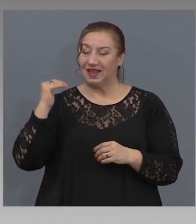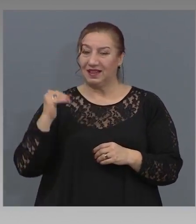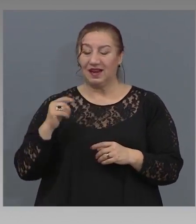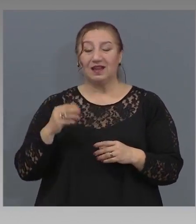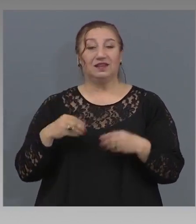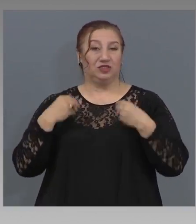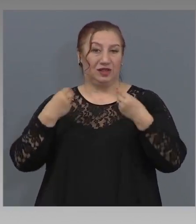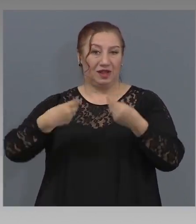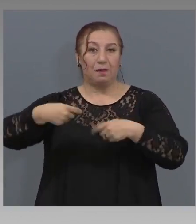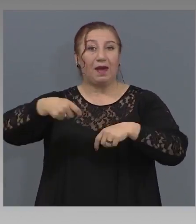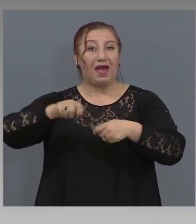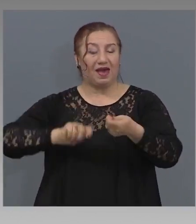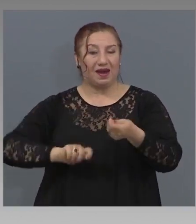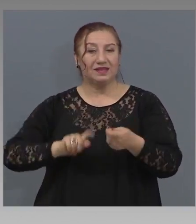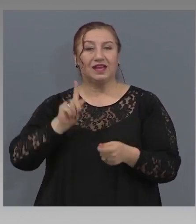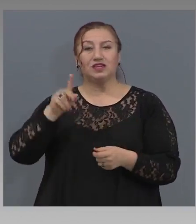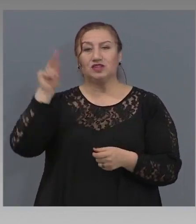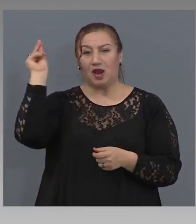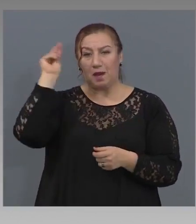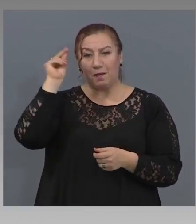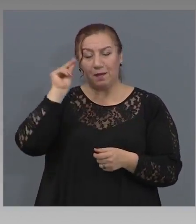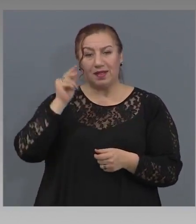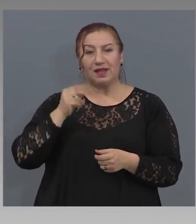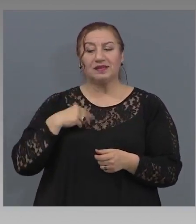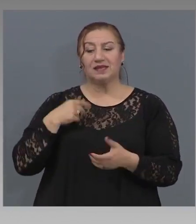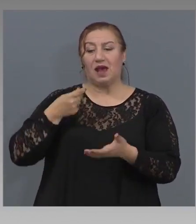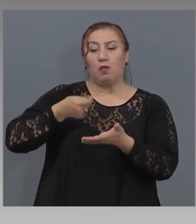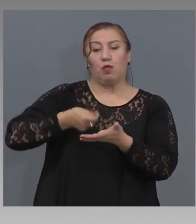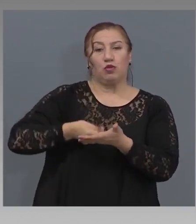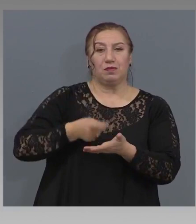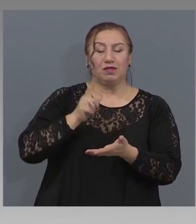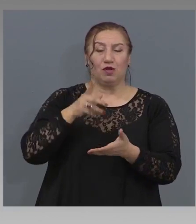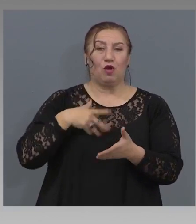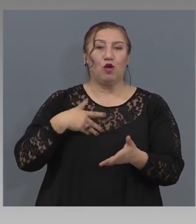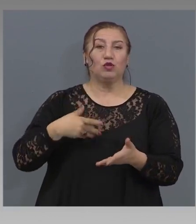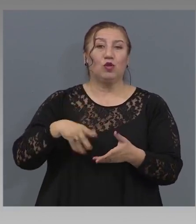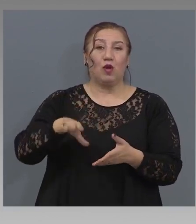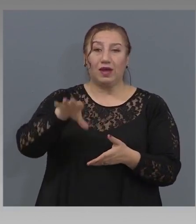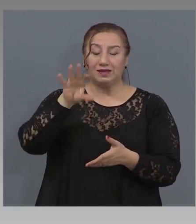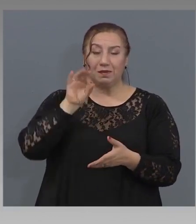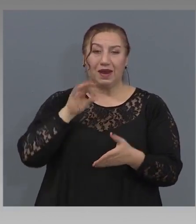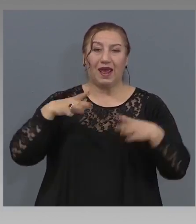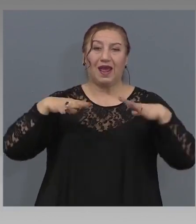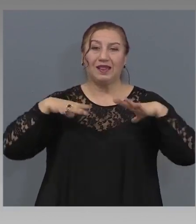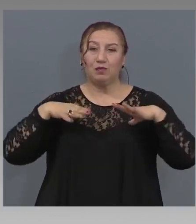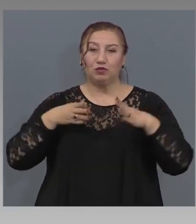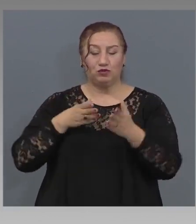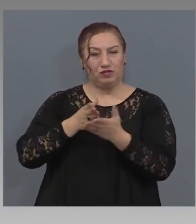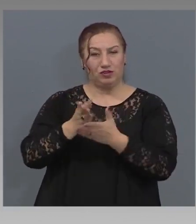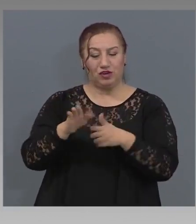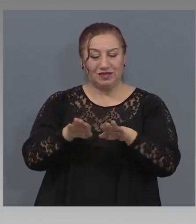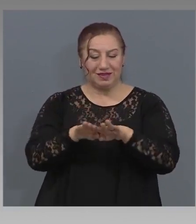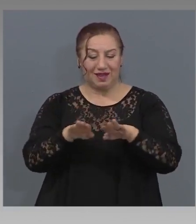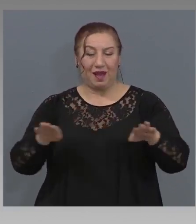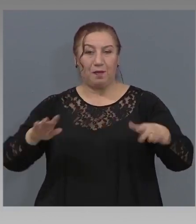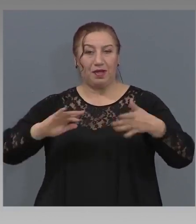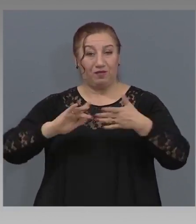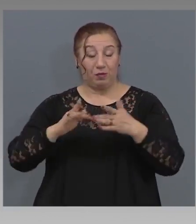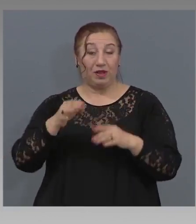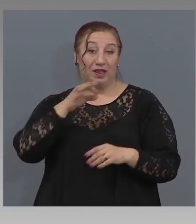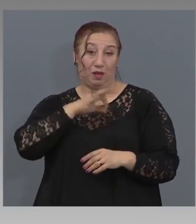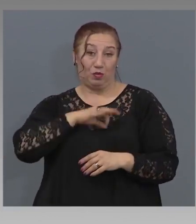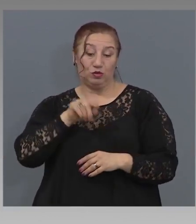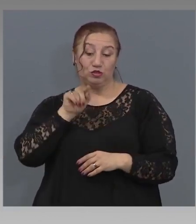българския потребител, който избере да почива през платформата Преоткри България, да получи наистина този стандарт,